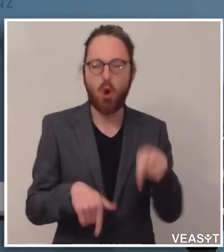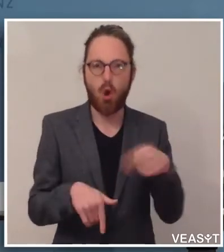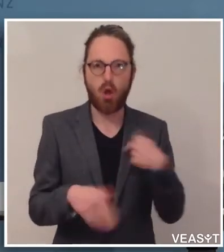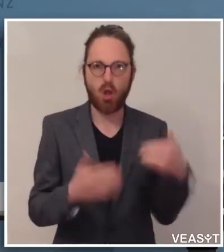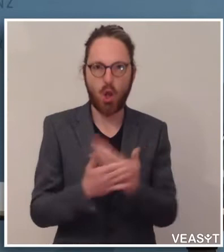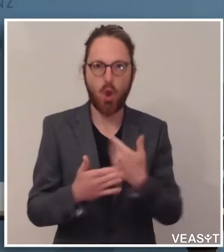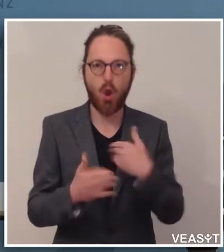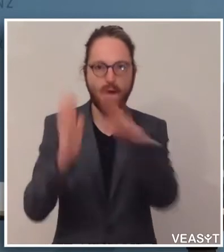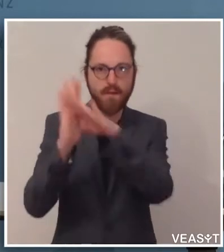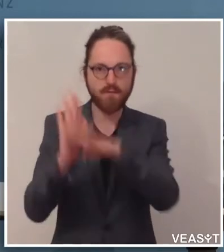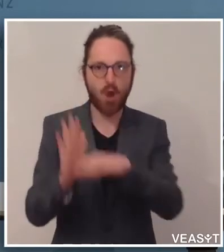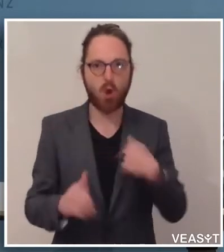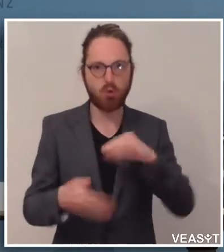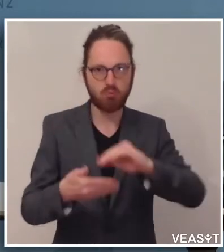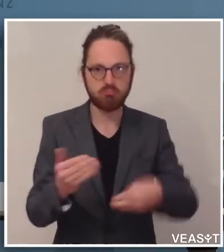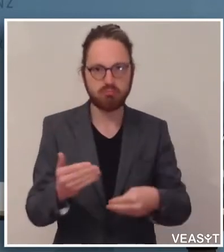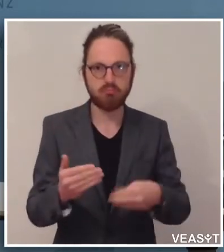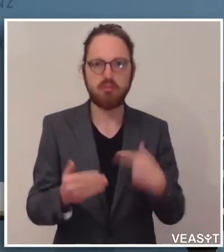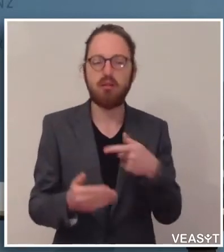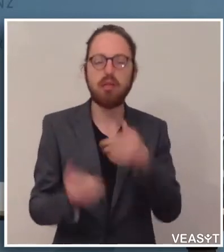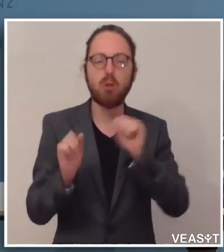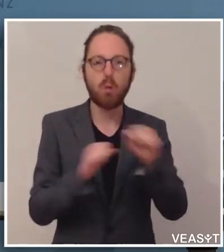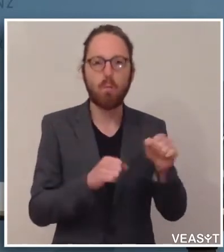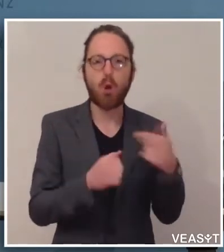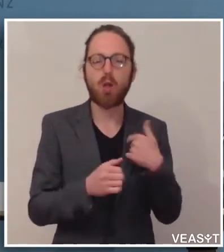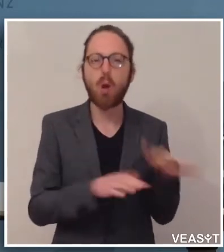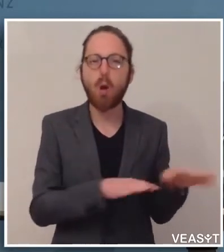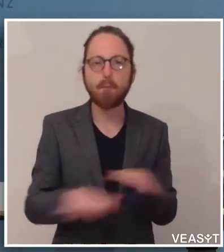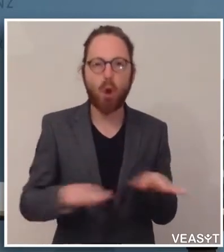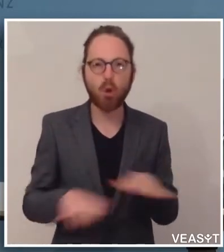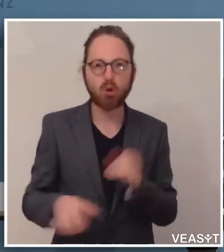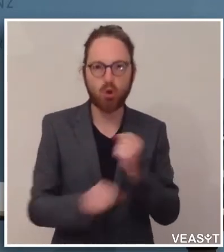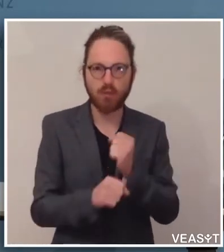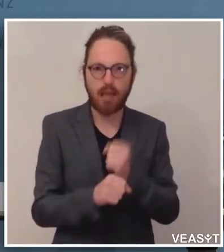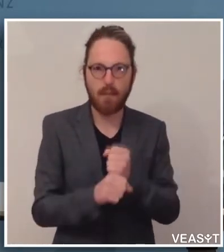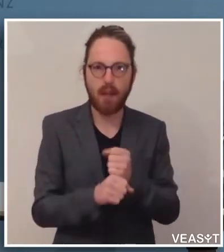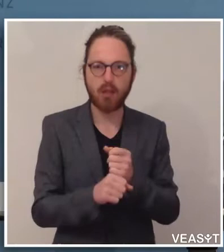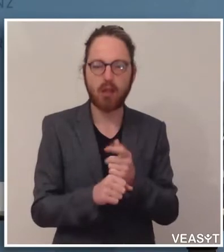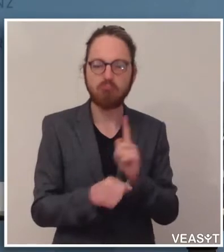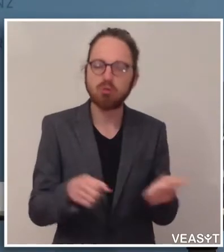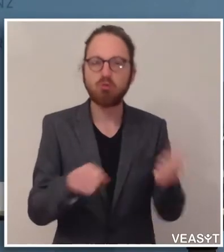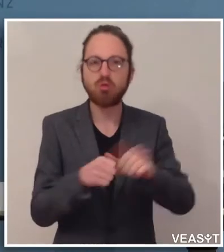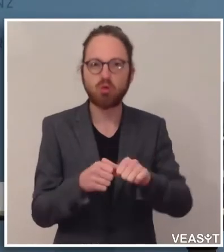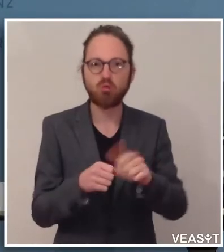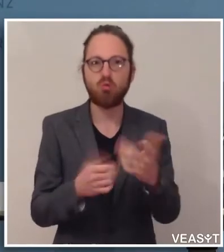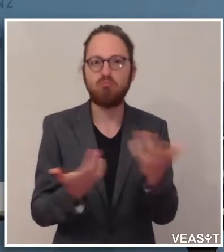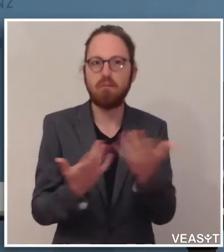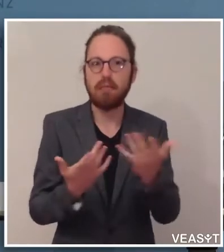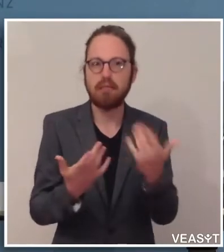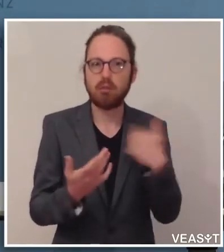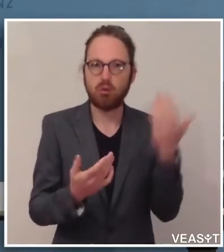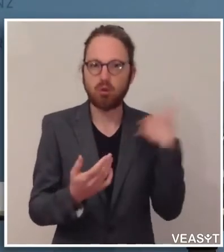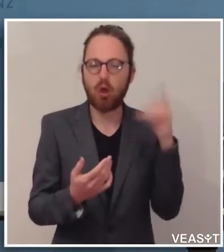ermöglicht, dass Produktionstätigkeit auch zusätzlich zu den bereits aufgrund der ADECO